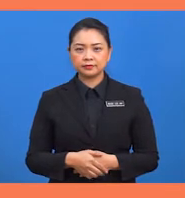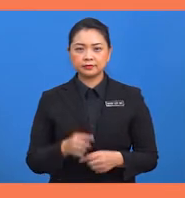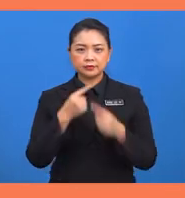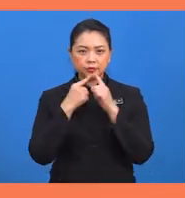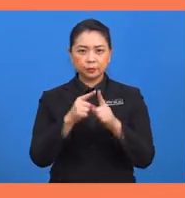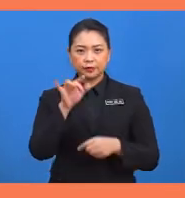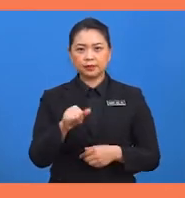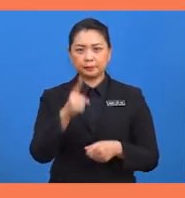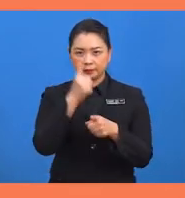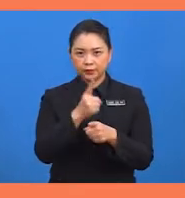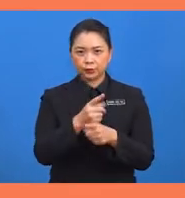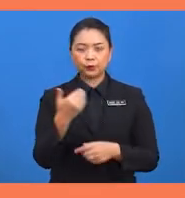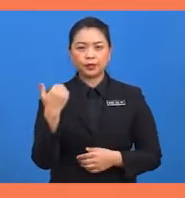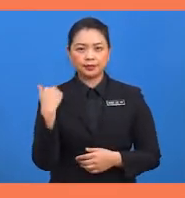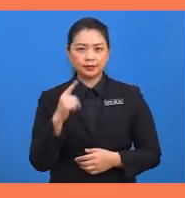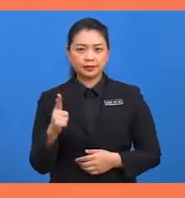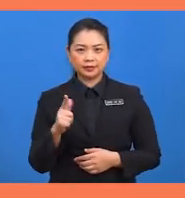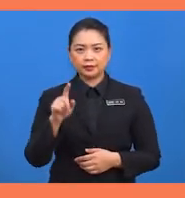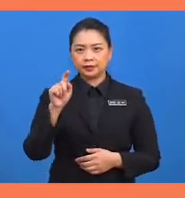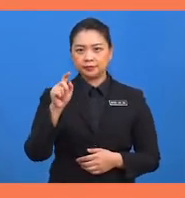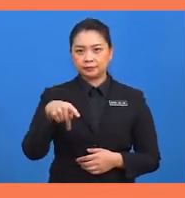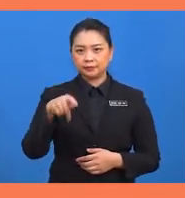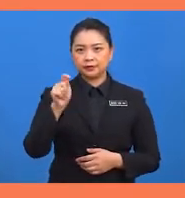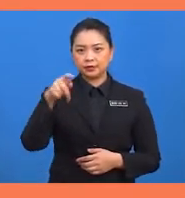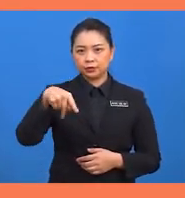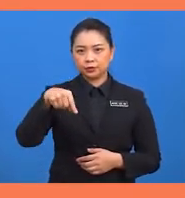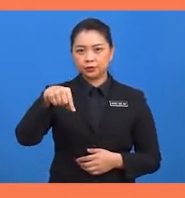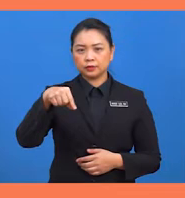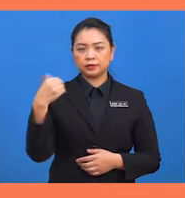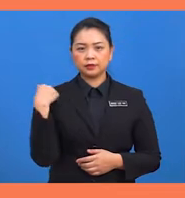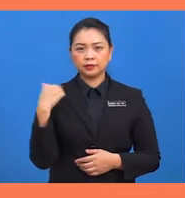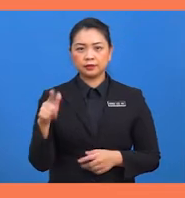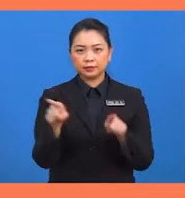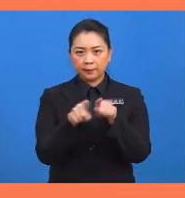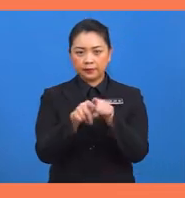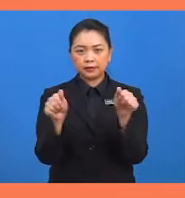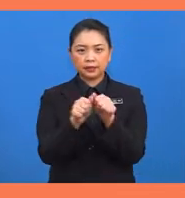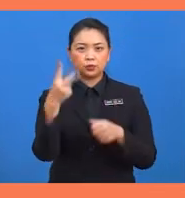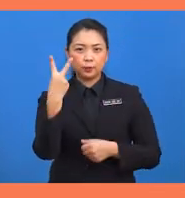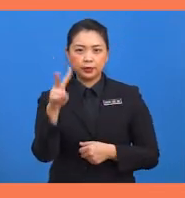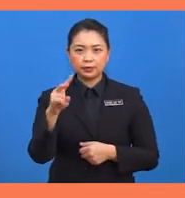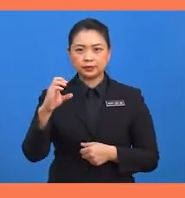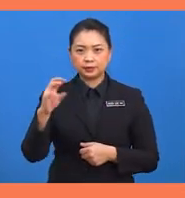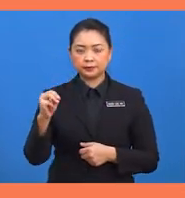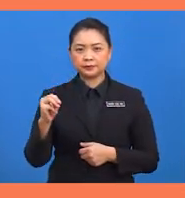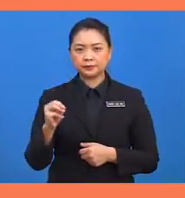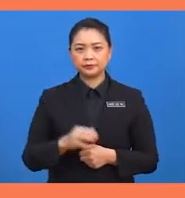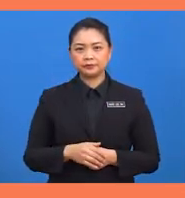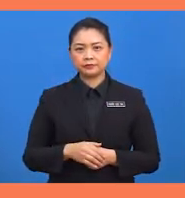Jawapan yang betul ialah QT sama dengan 12 sentimeter.